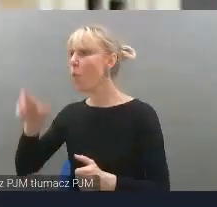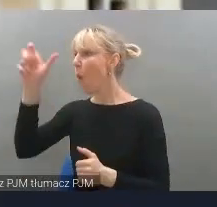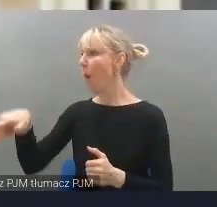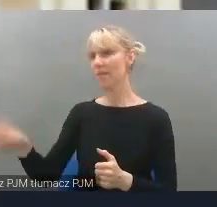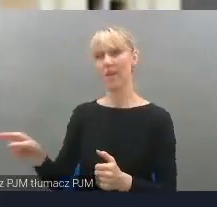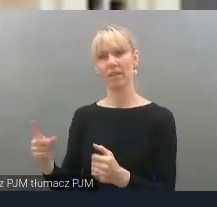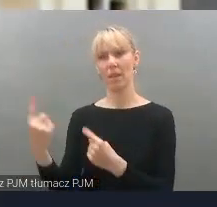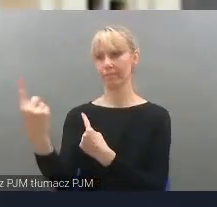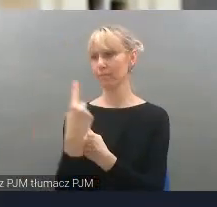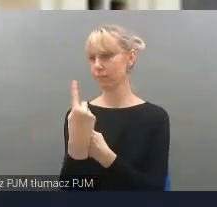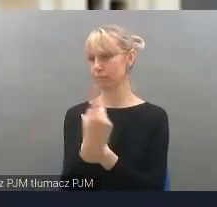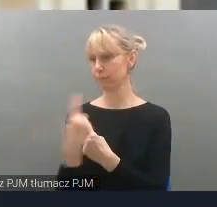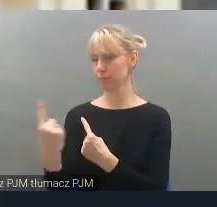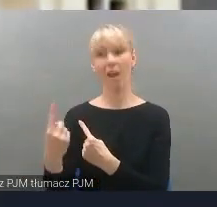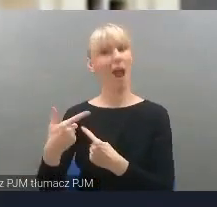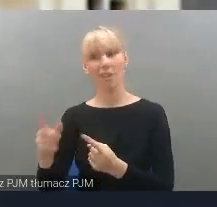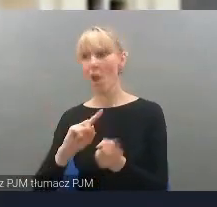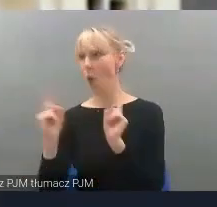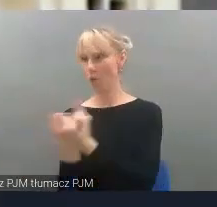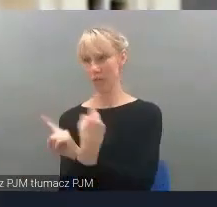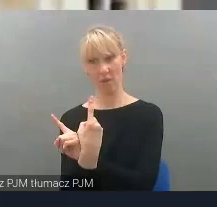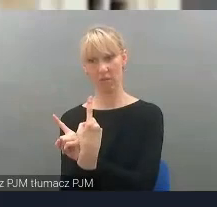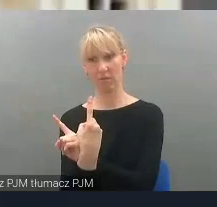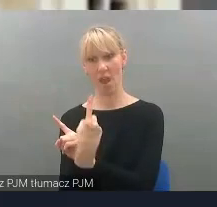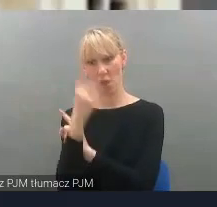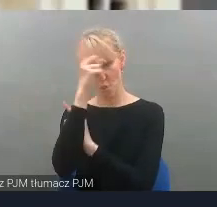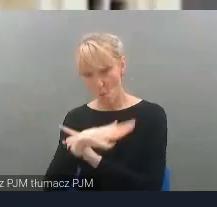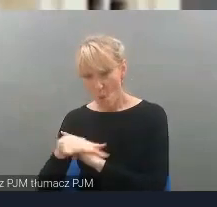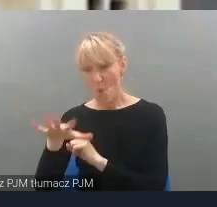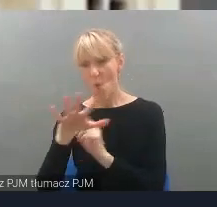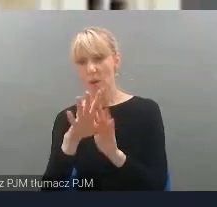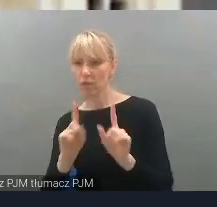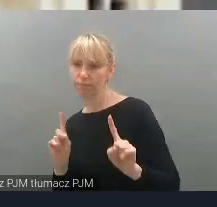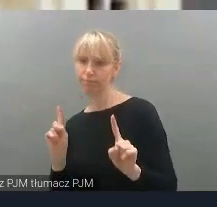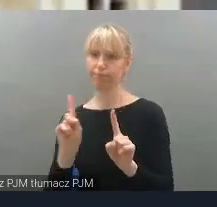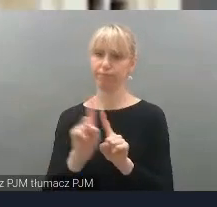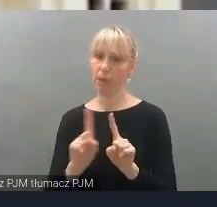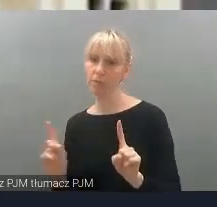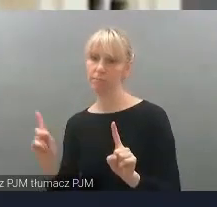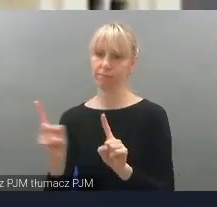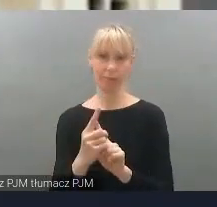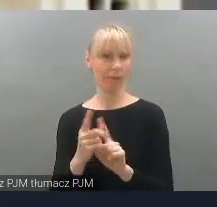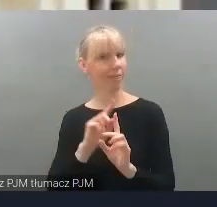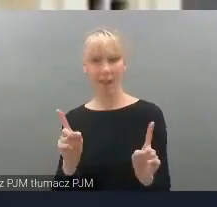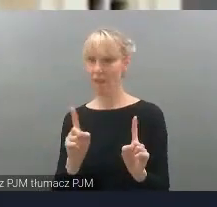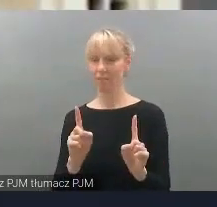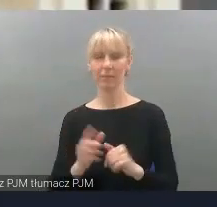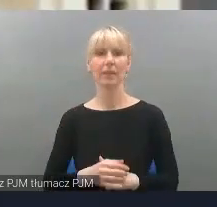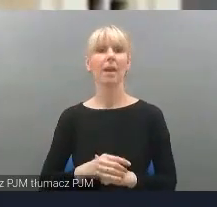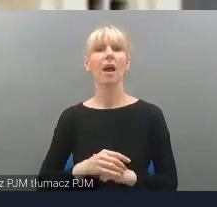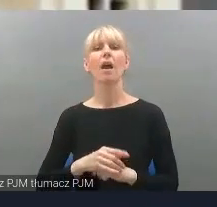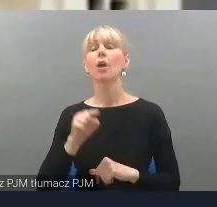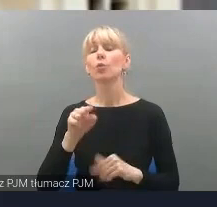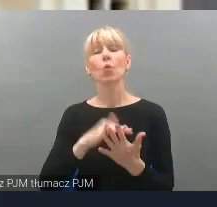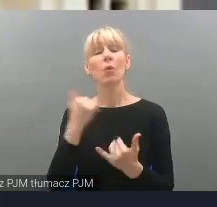otwierać na to, żeby włączać w wspólnotę obywatelską ludzi, którzy mają inaczej się